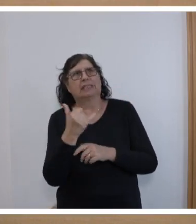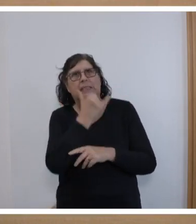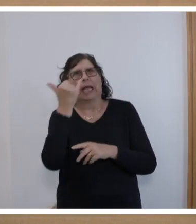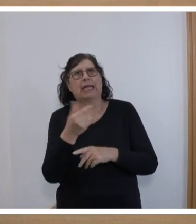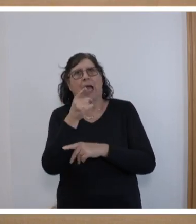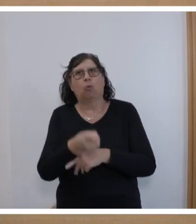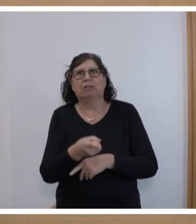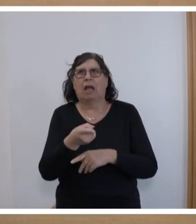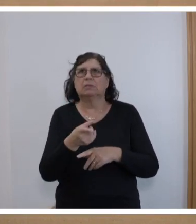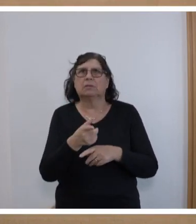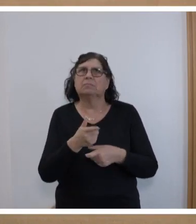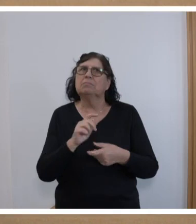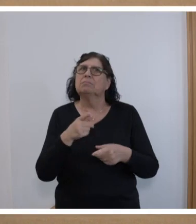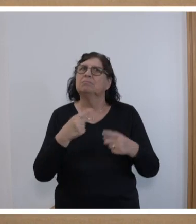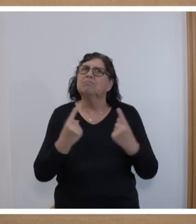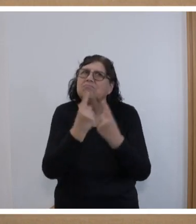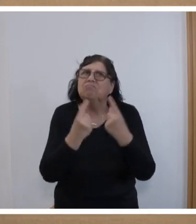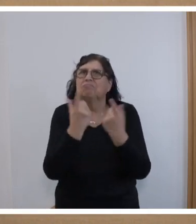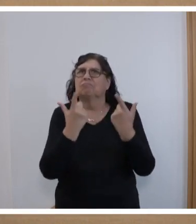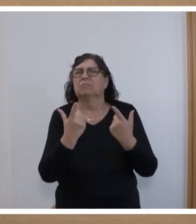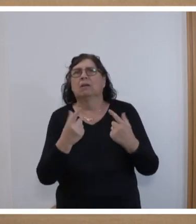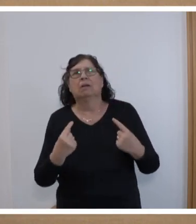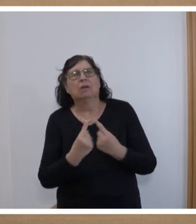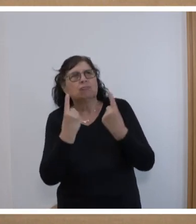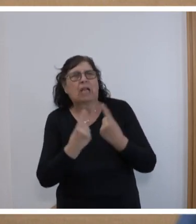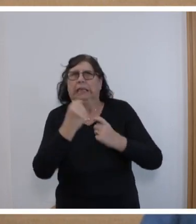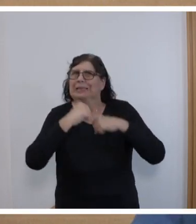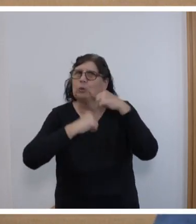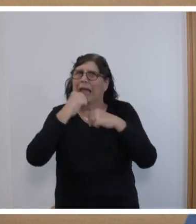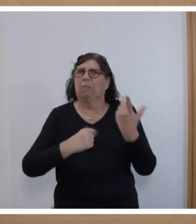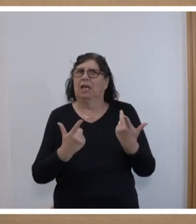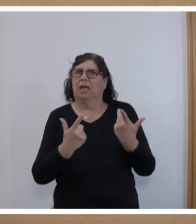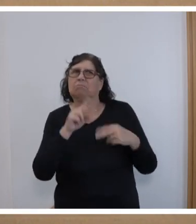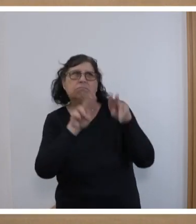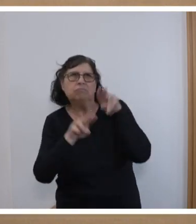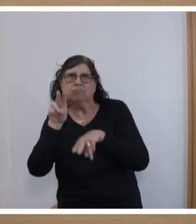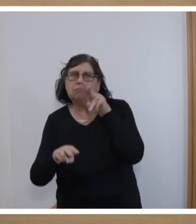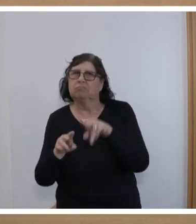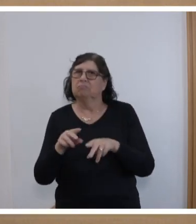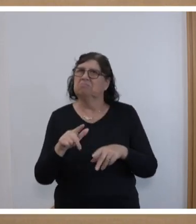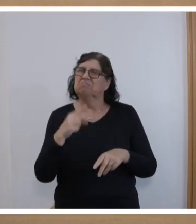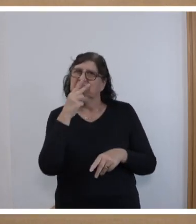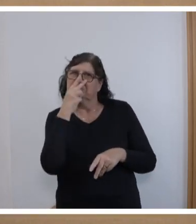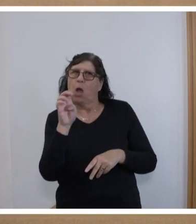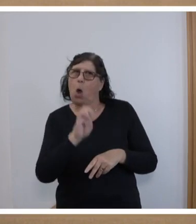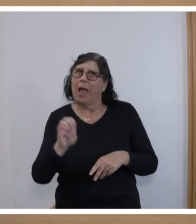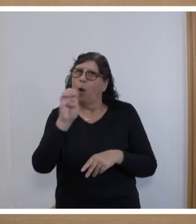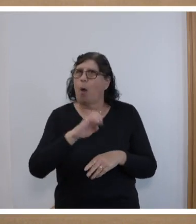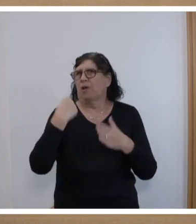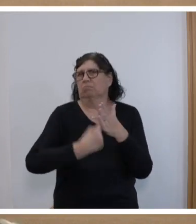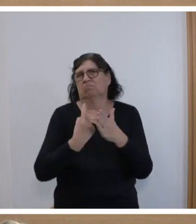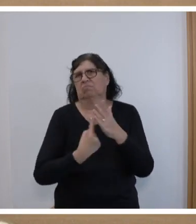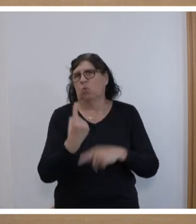Wir erleben einen Wettstreit der Systeme. Und wir erleben, wie Europa dadurch herausgefordert wird.